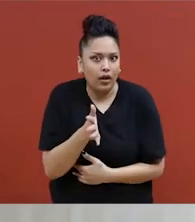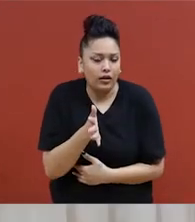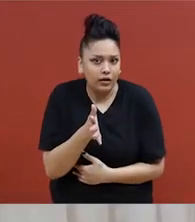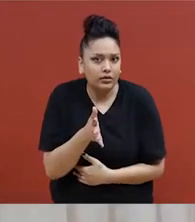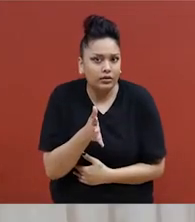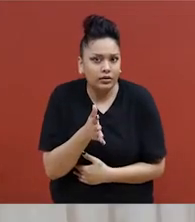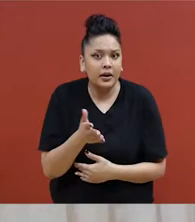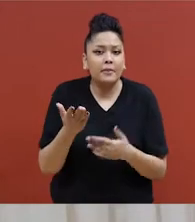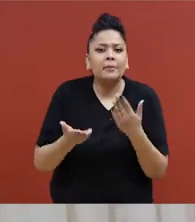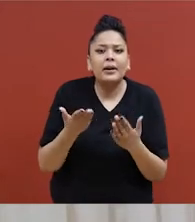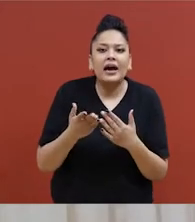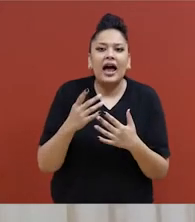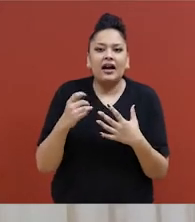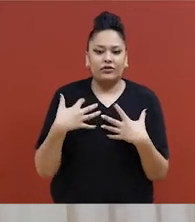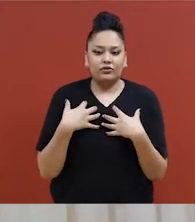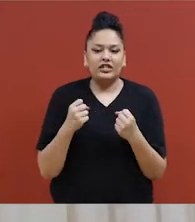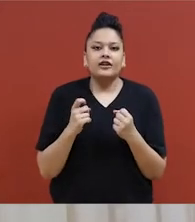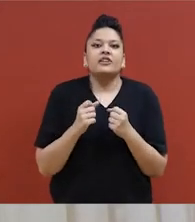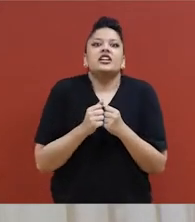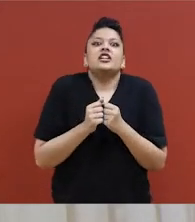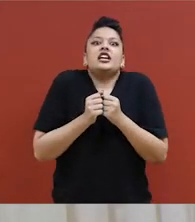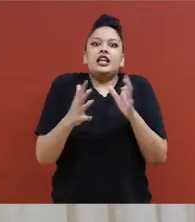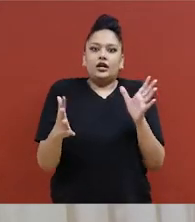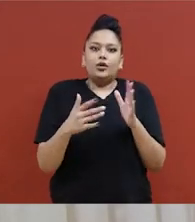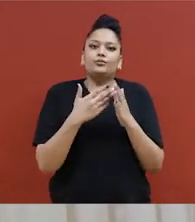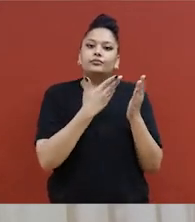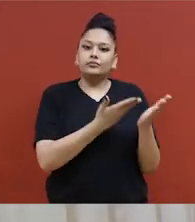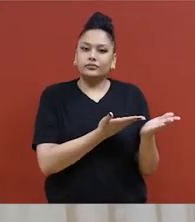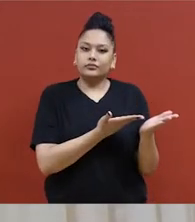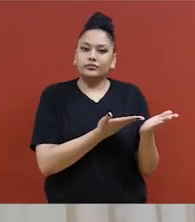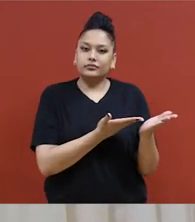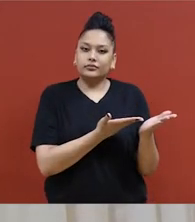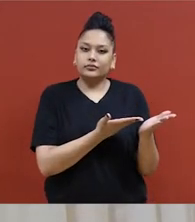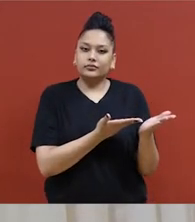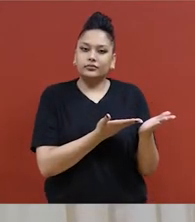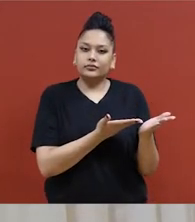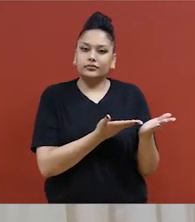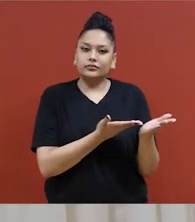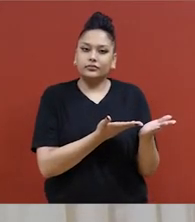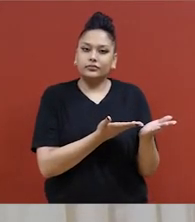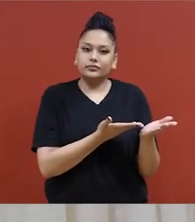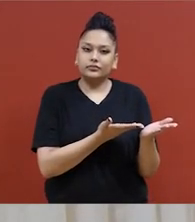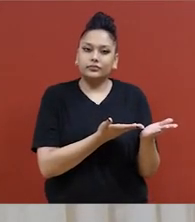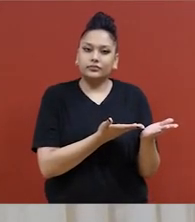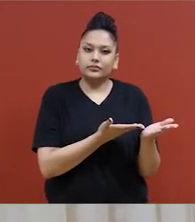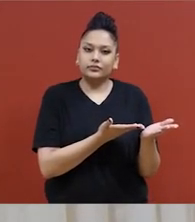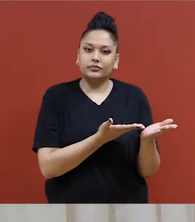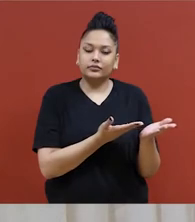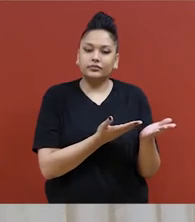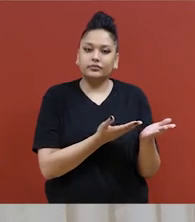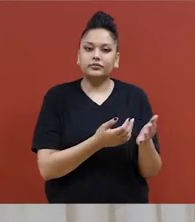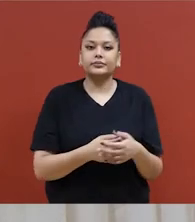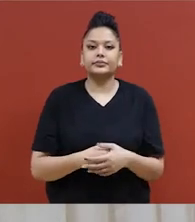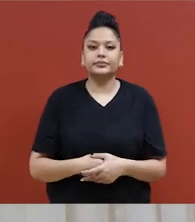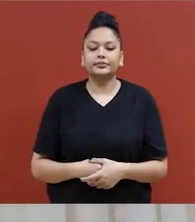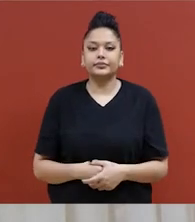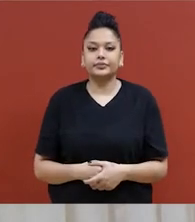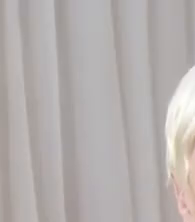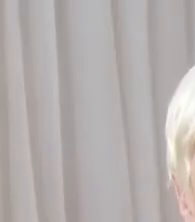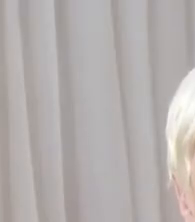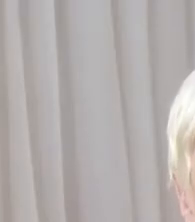davantage de mal, je pourrais faire un dégagement. Ça ressemble à ça. À l'aide de sa main libre, Deb tire sur son autre main.